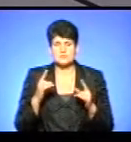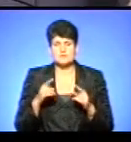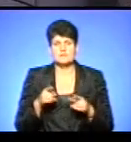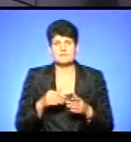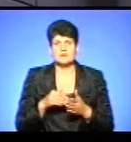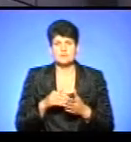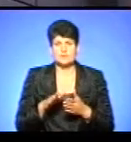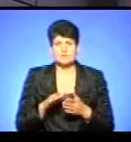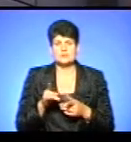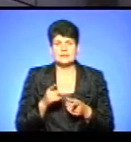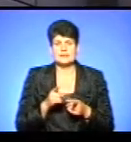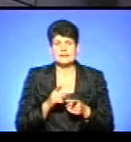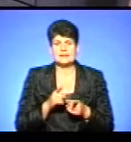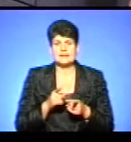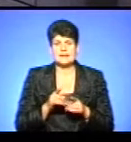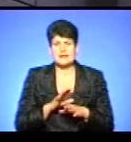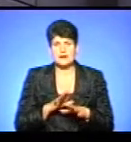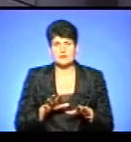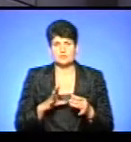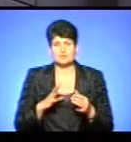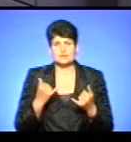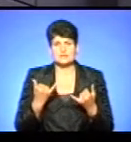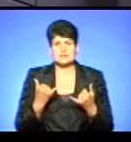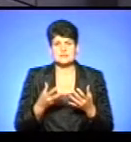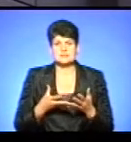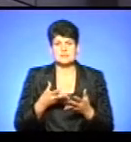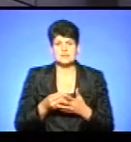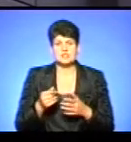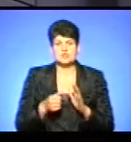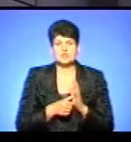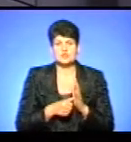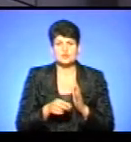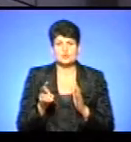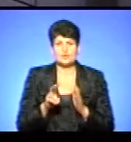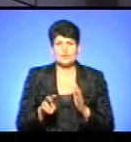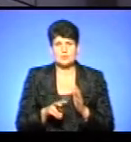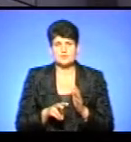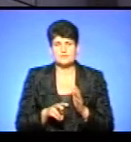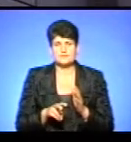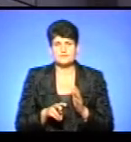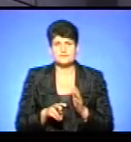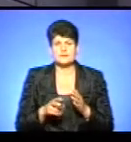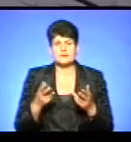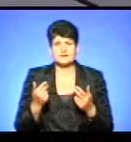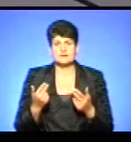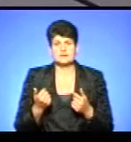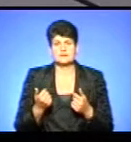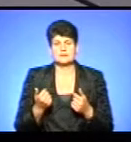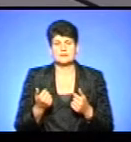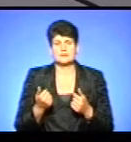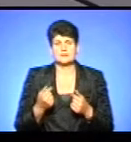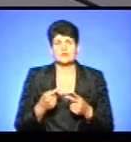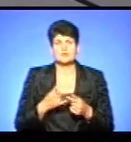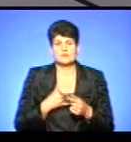це було нереально. Зараз заплатили 600 канадських доларів. ж ви тоді новий зновхів зберігали? Так, і потім ми з цією